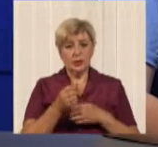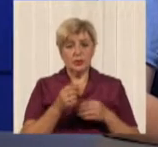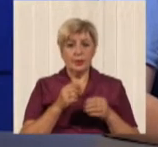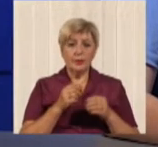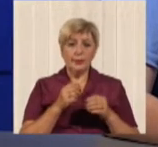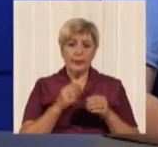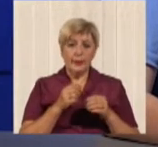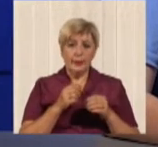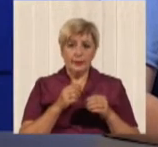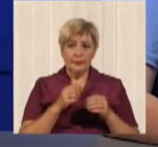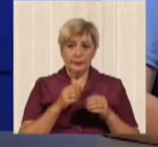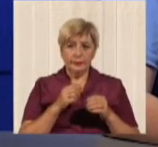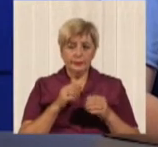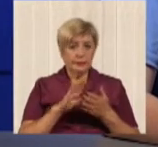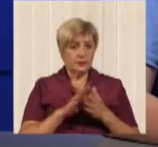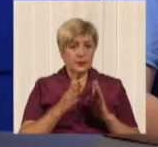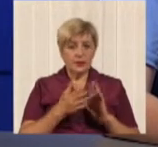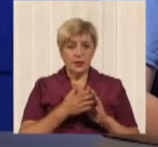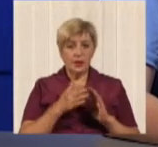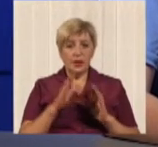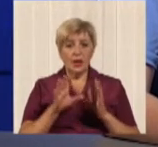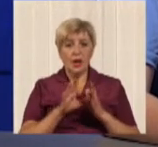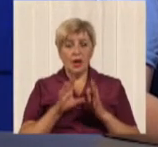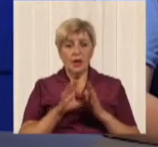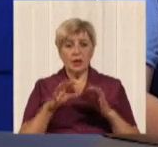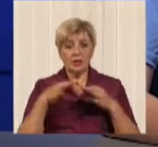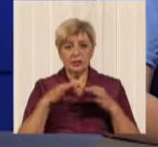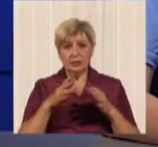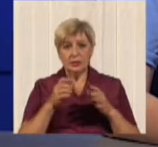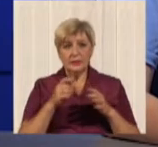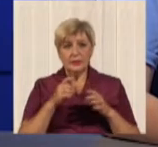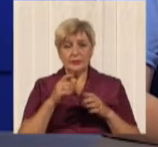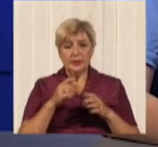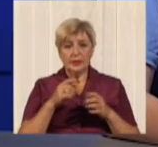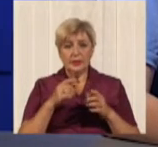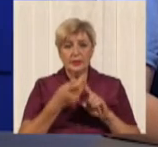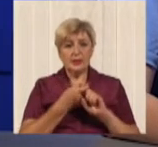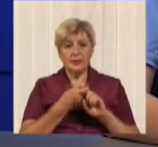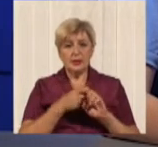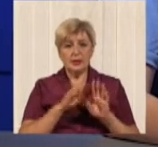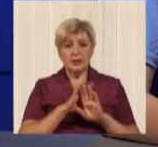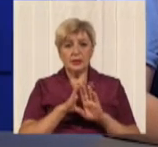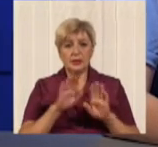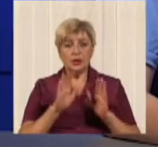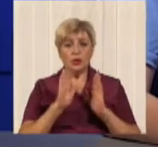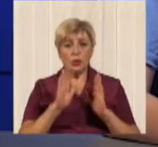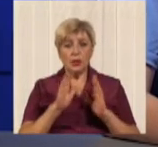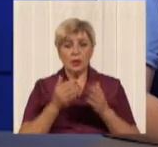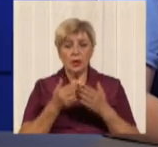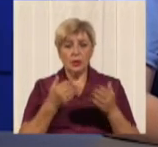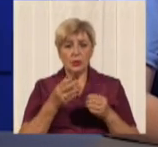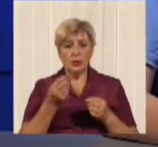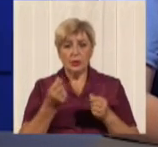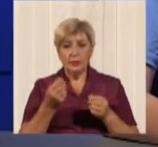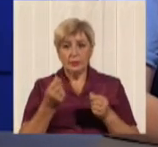зависит не тільки от стоимости проїзду, але й от количества пассажирів. Тот вивод, на который сейчас ми прийшли, це перший шаг, це